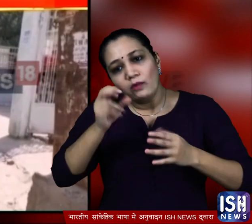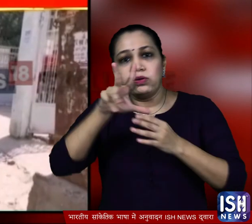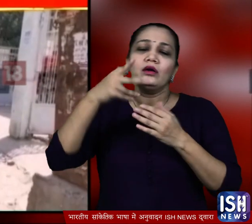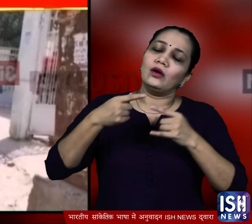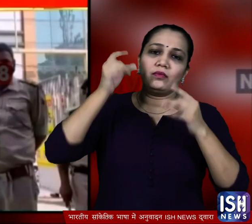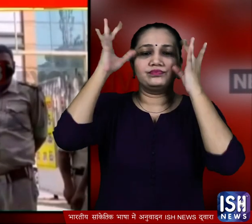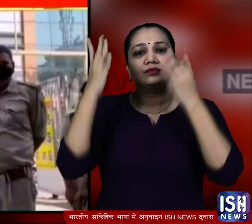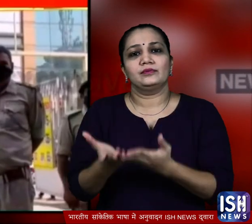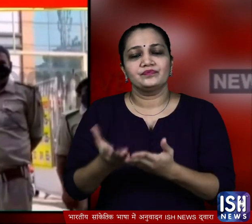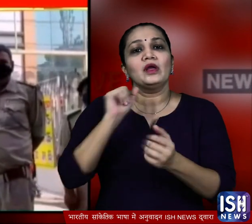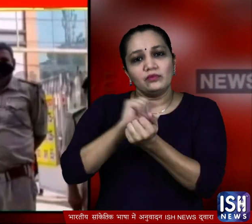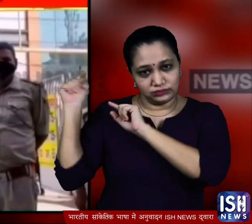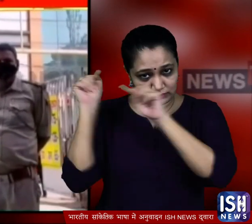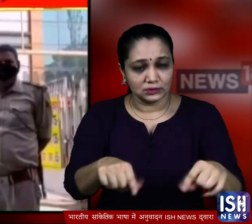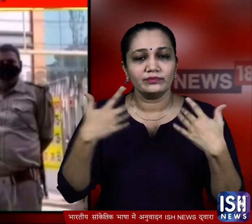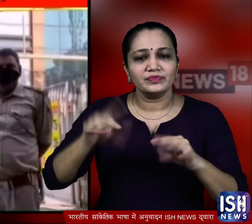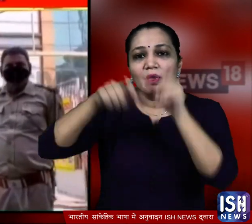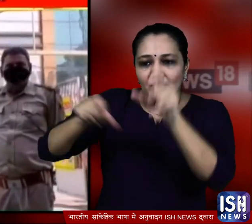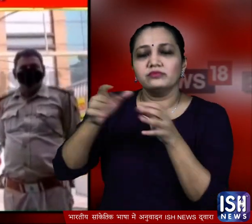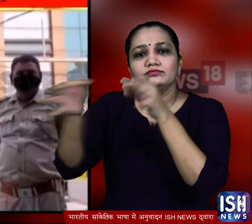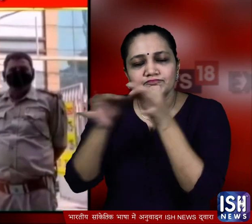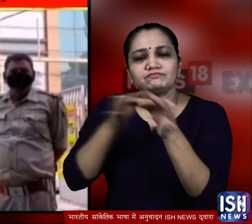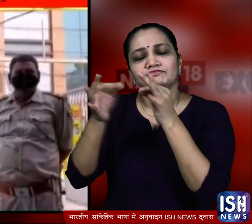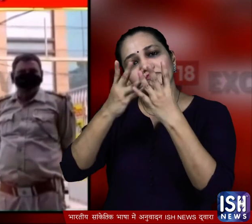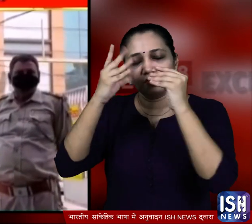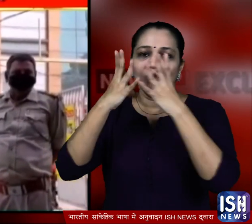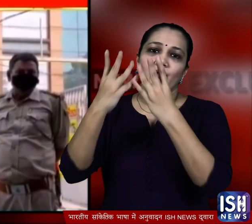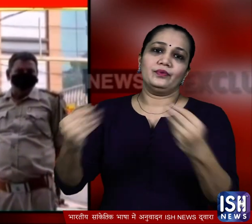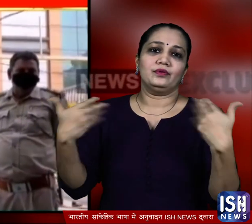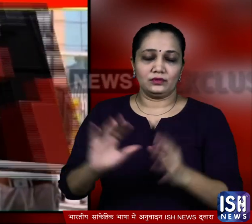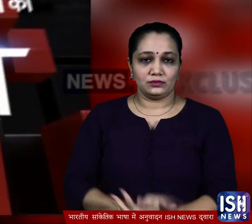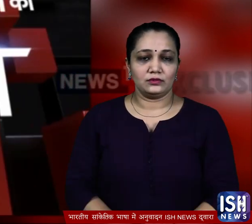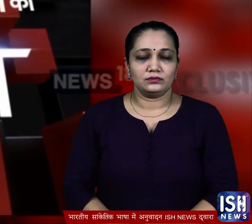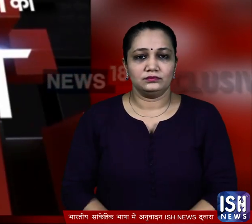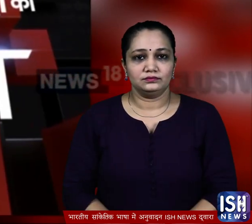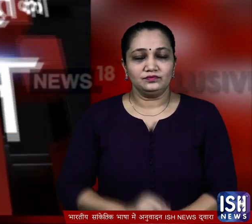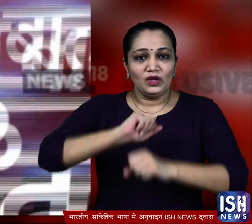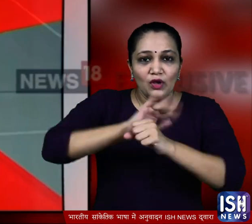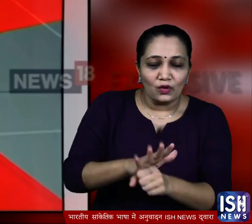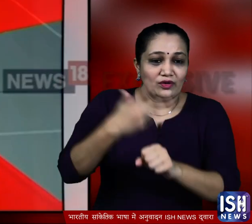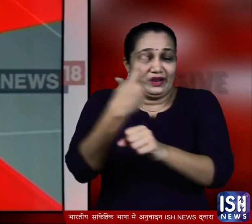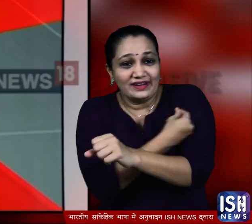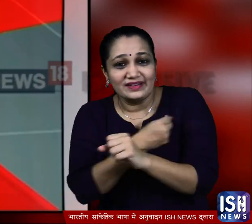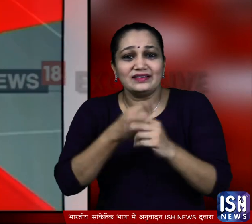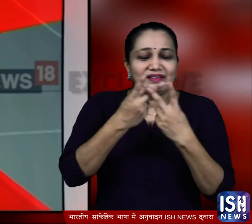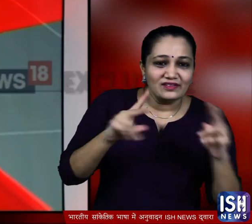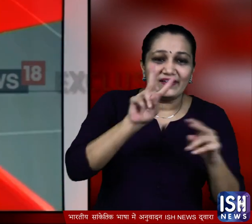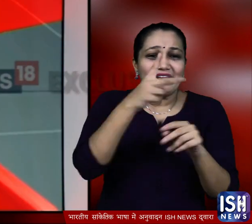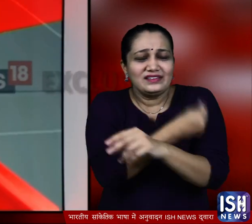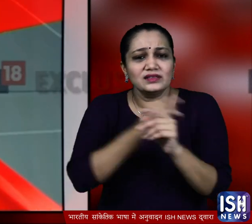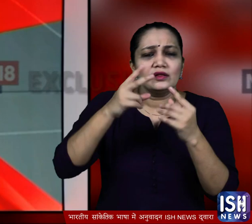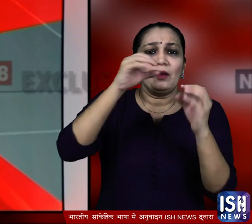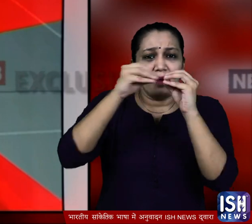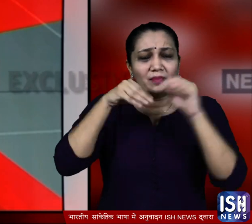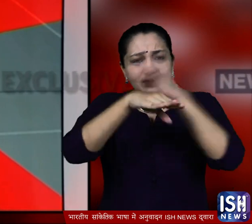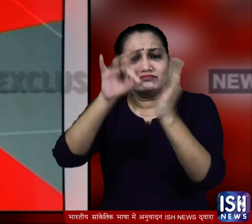हंगामे की खबर मिलने पर पुलिस भी वहां पहुँची और घुसाए लोगों को समझा बुझा कर शांत करवाया गया कोरोना का टीका लगवाने के लिए मुंबई